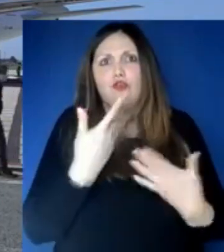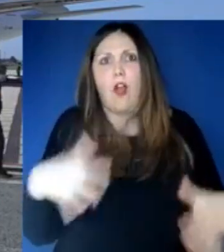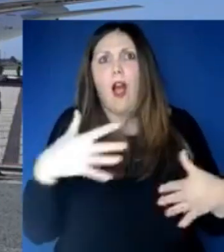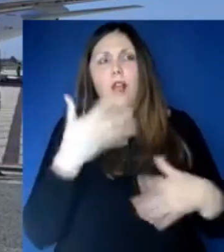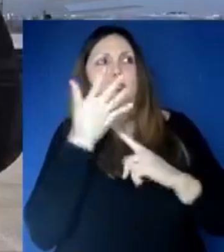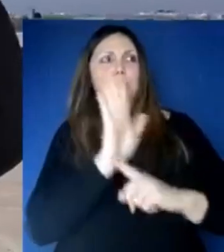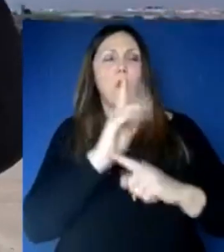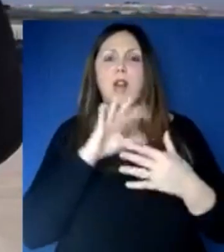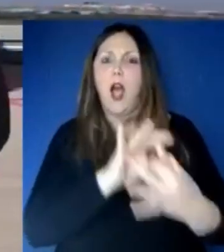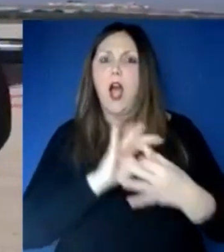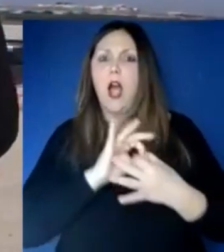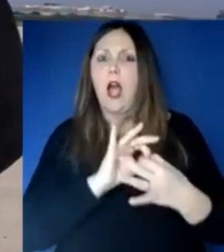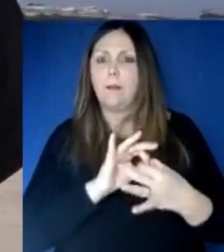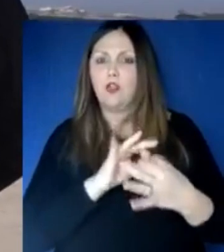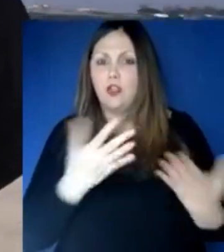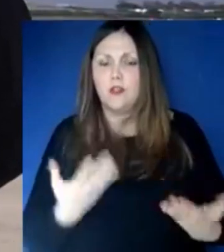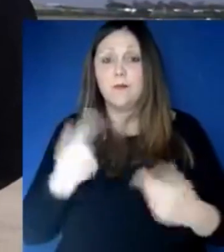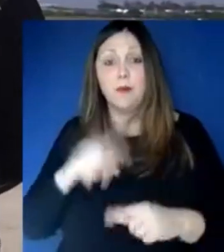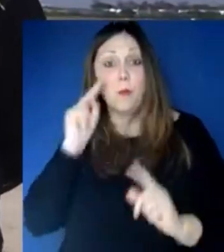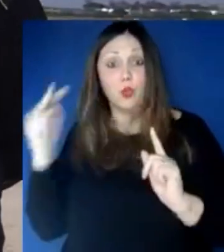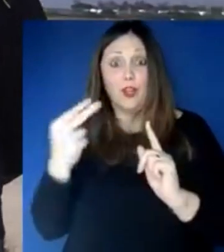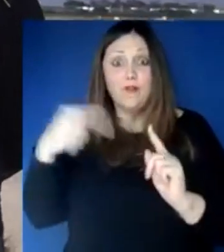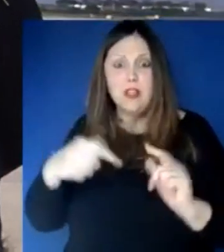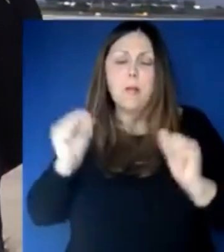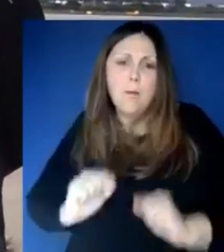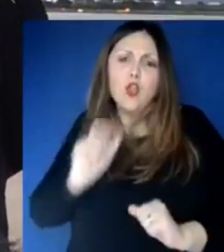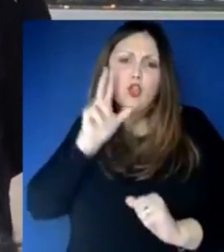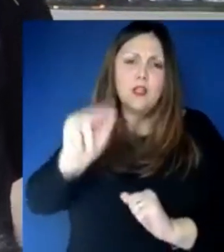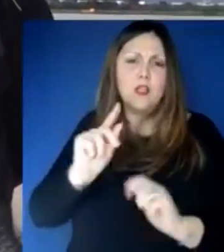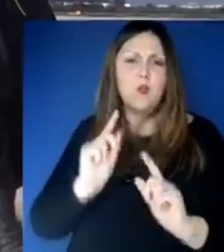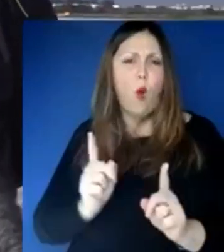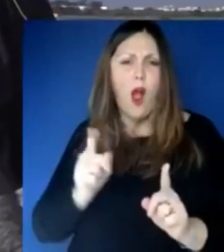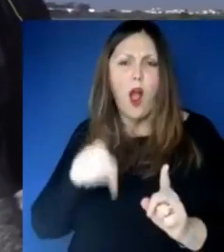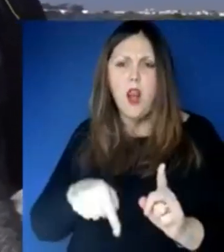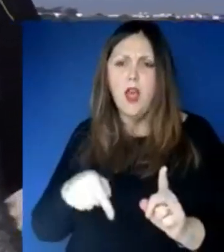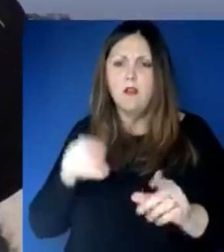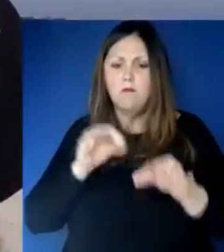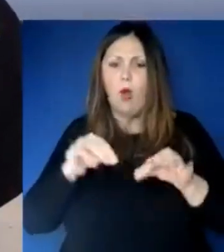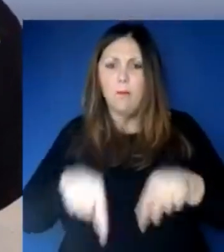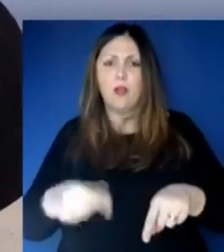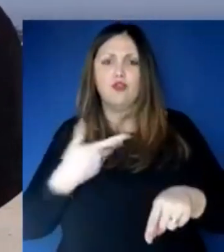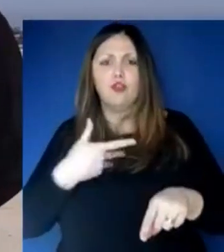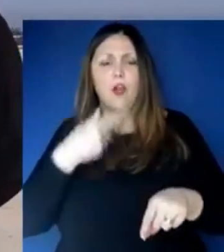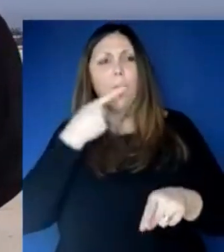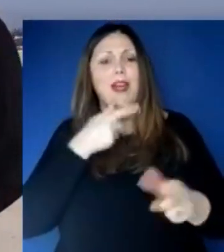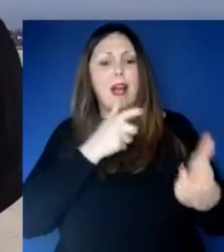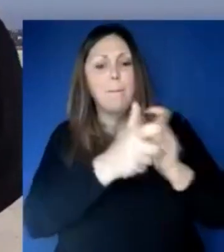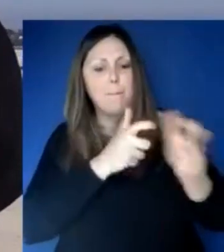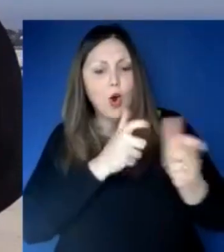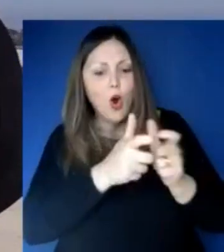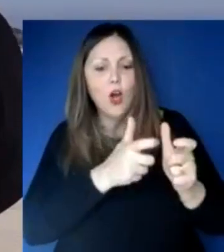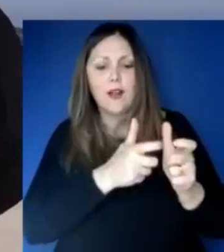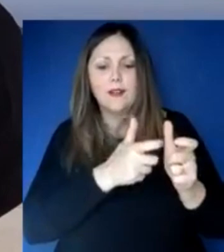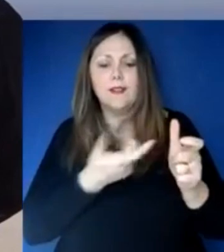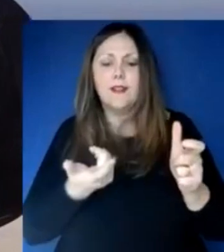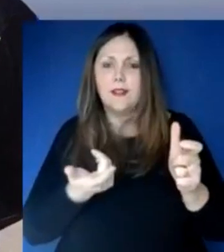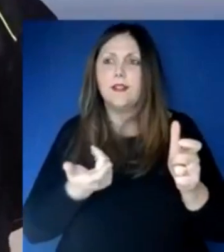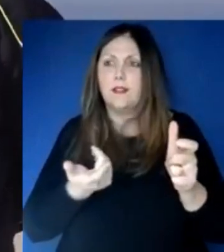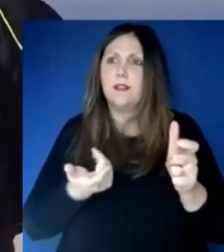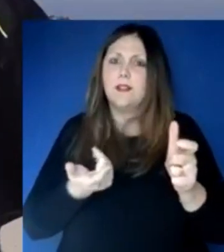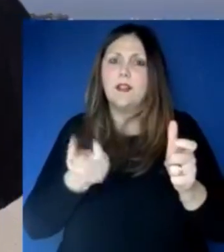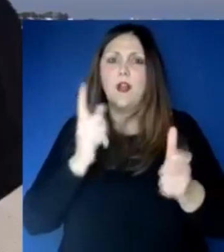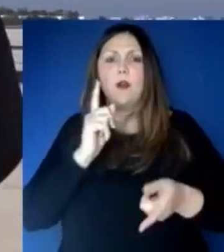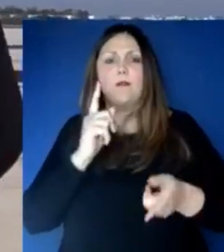consolidando rapporti ancora migliori con la Repubblica Popolare Cinese, con tutti coloro che ci stanno dando una mano, col